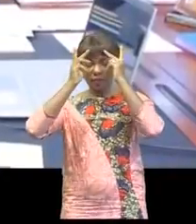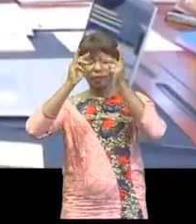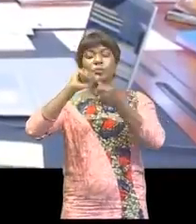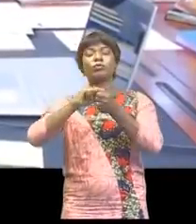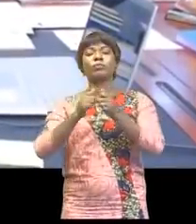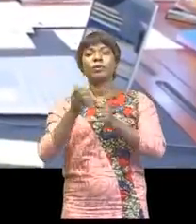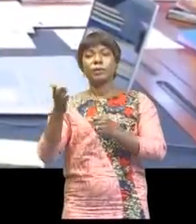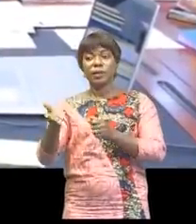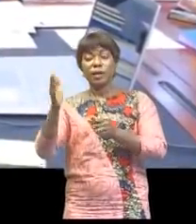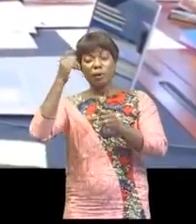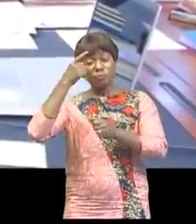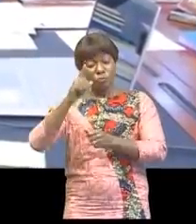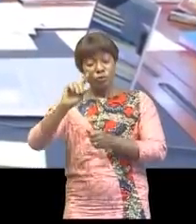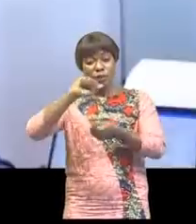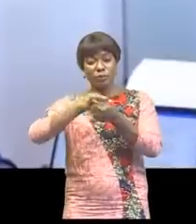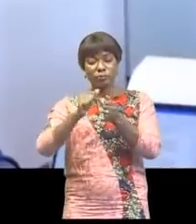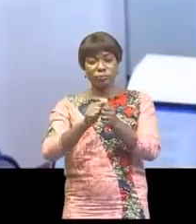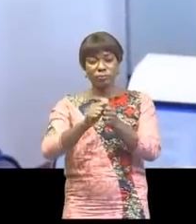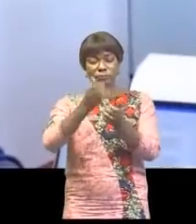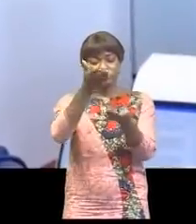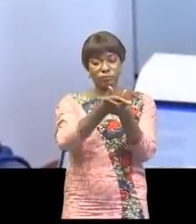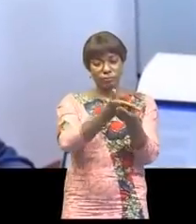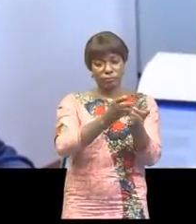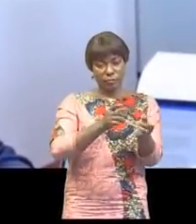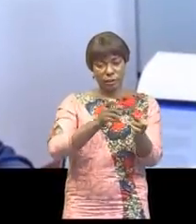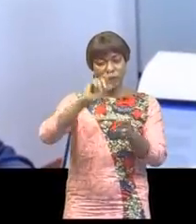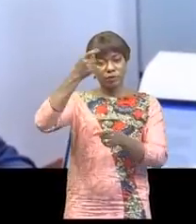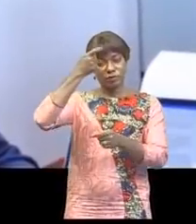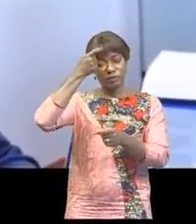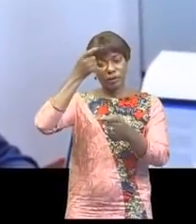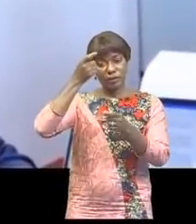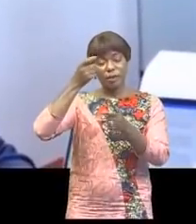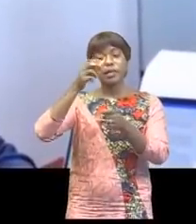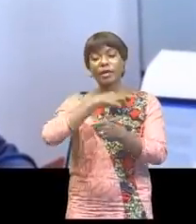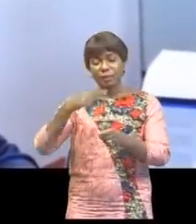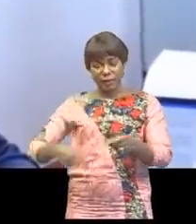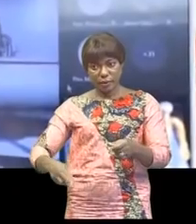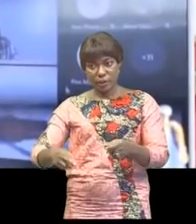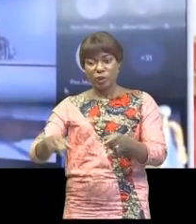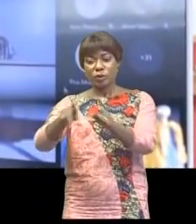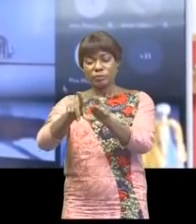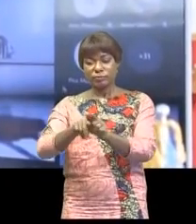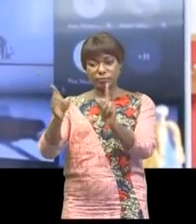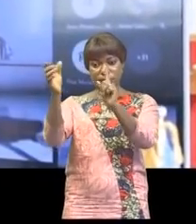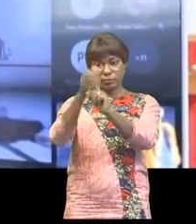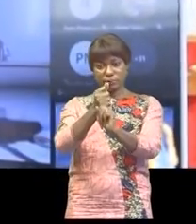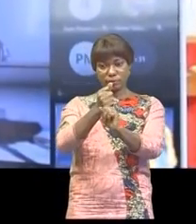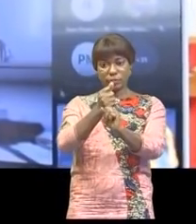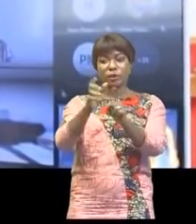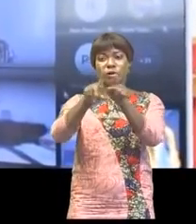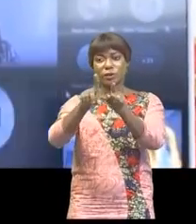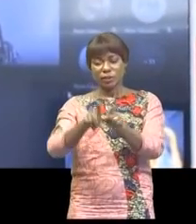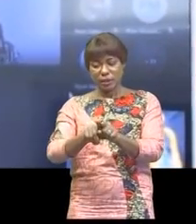14. point de vue diplomatique, le gouvernement de la République a d'ores et déjà saisi le gouvernement